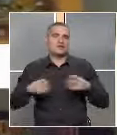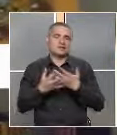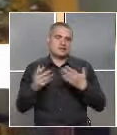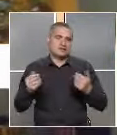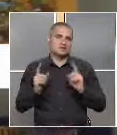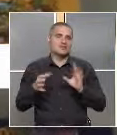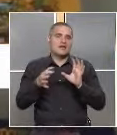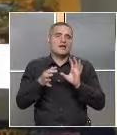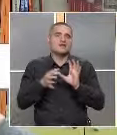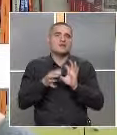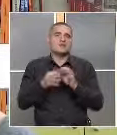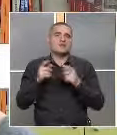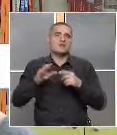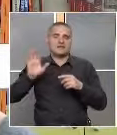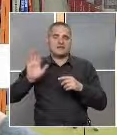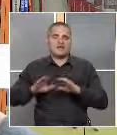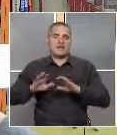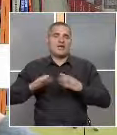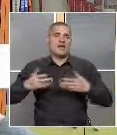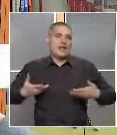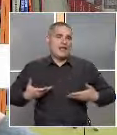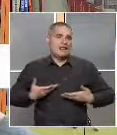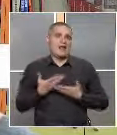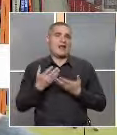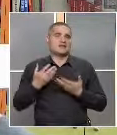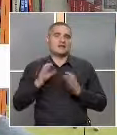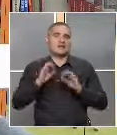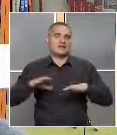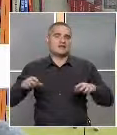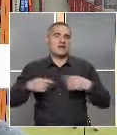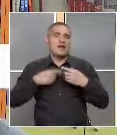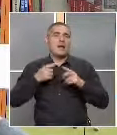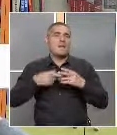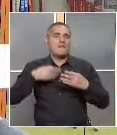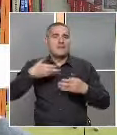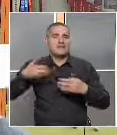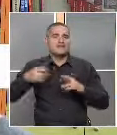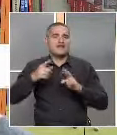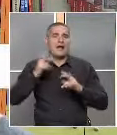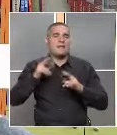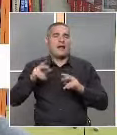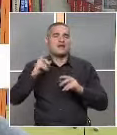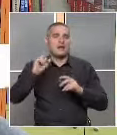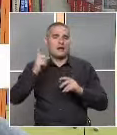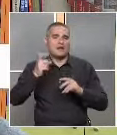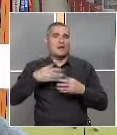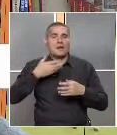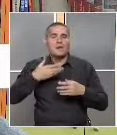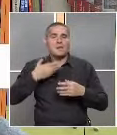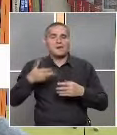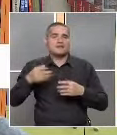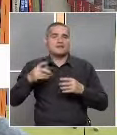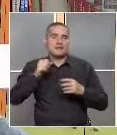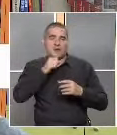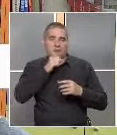като са съобразени с техните интереси. Приказки на братия Грим, приказките на баба, все още си харесват,